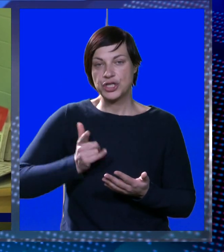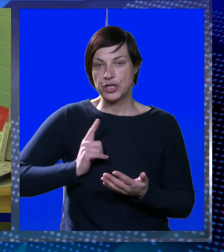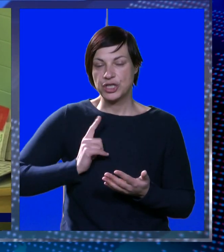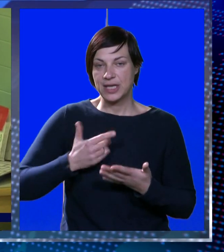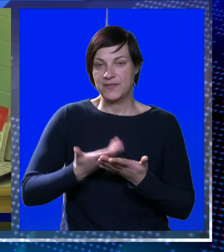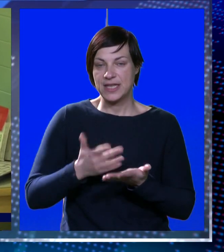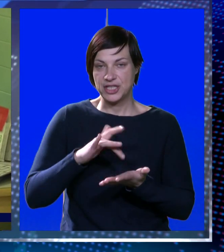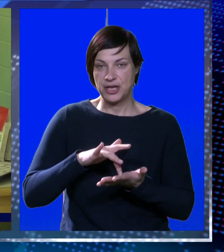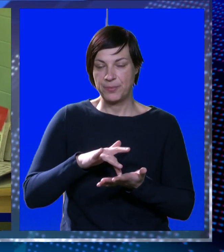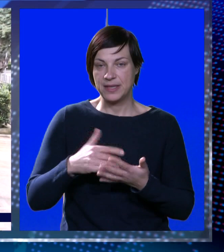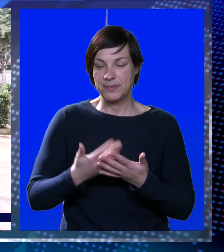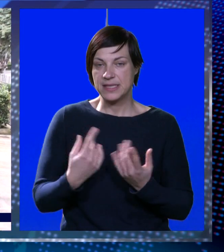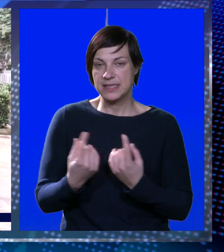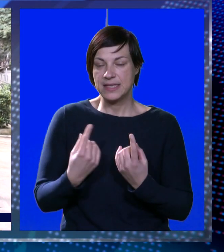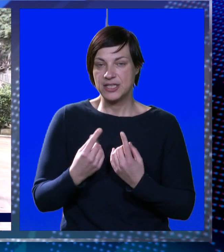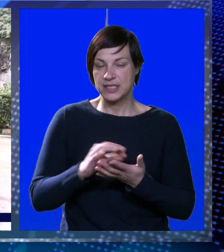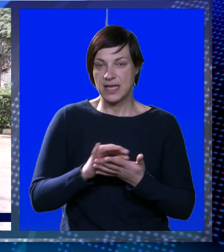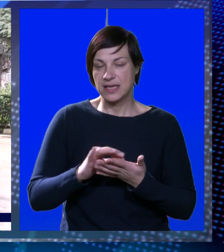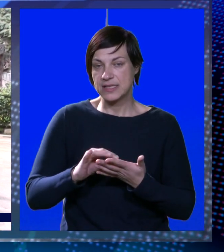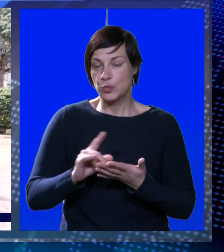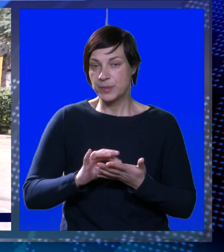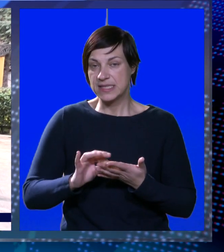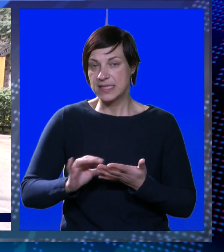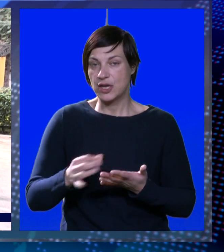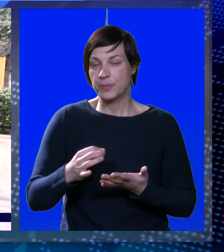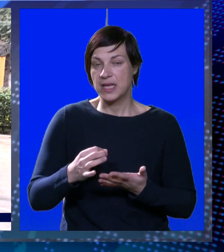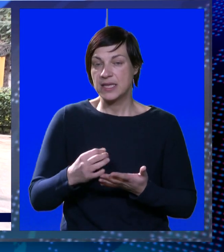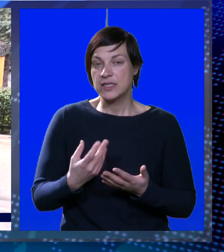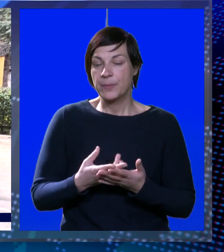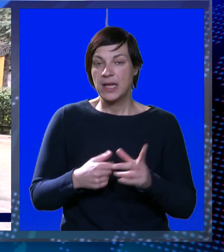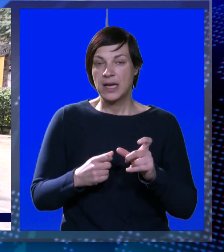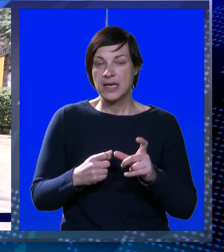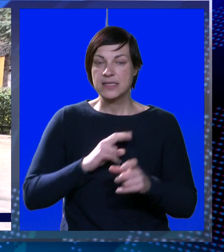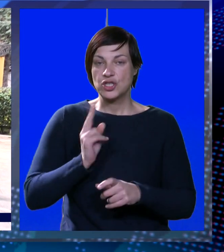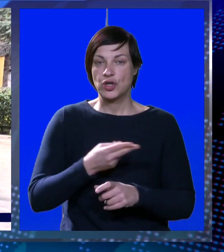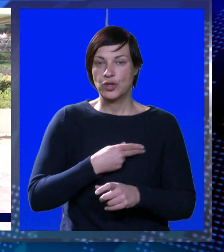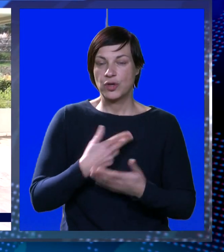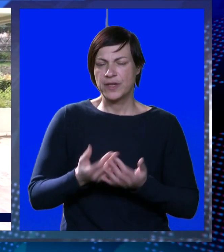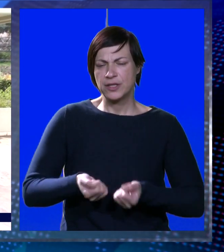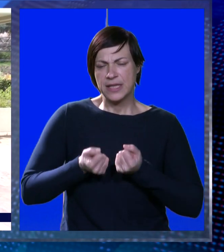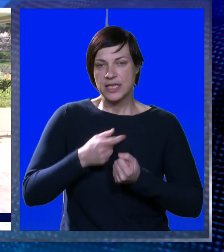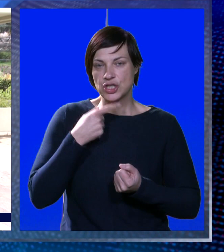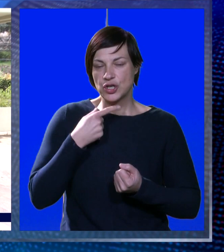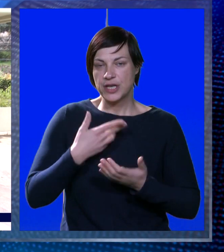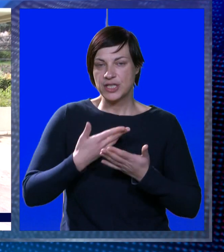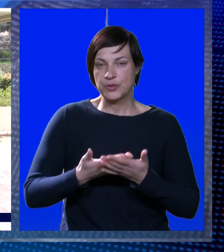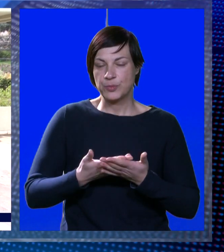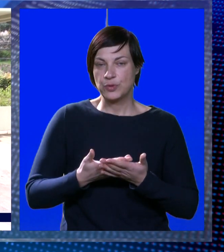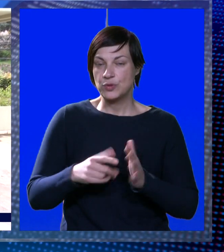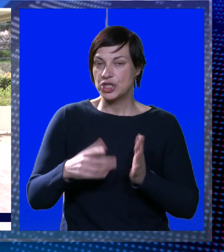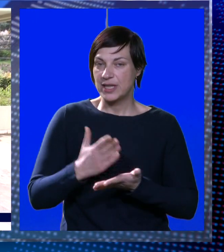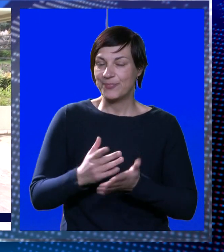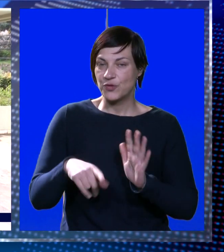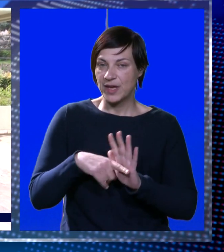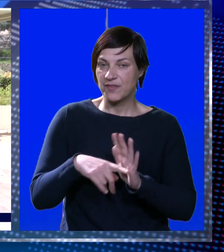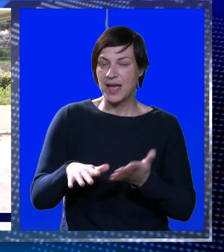očekivati da će biti mjesta, te da će se stanje s nupisanom djecom u Vrtić popraviti, Lasić odgovora kako je to teško reći, budući da